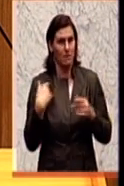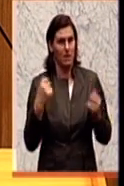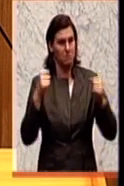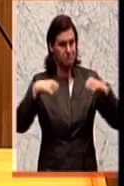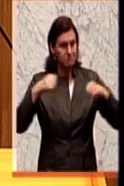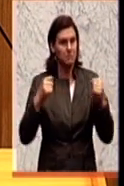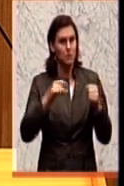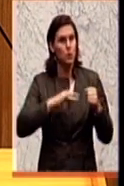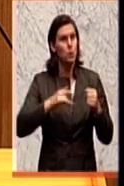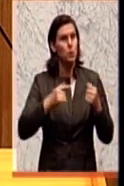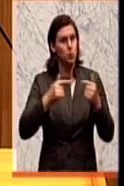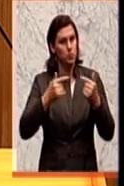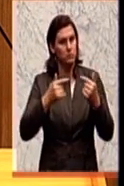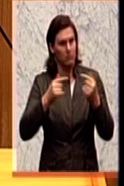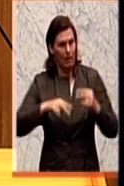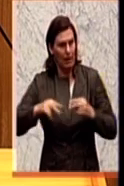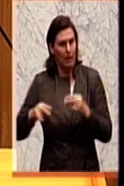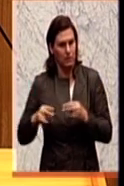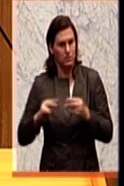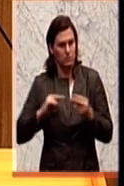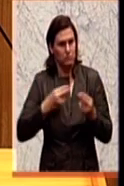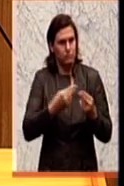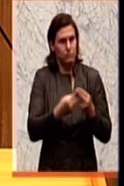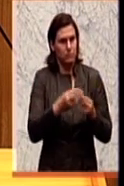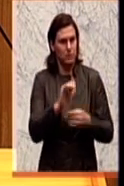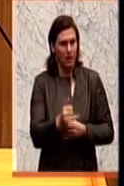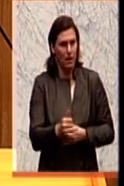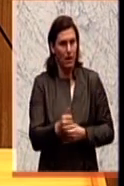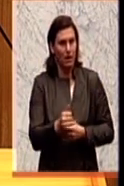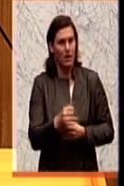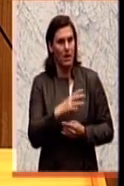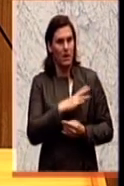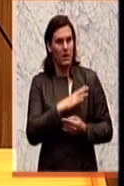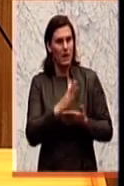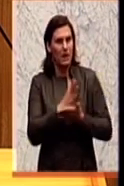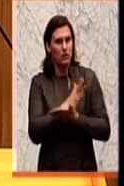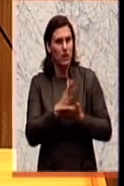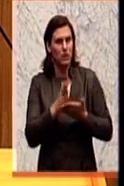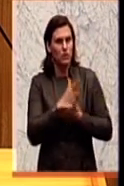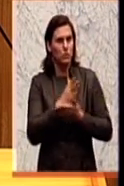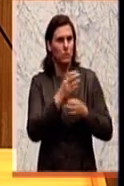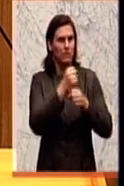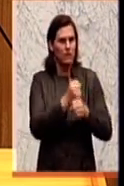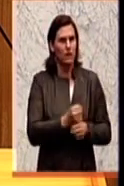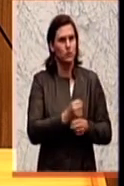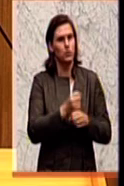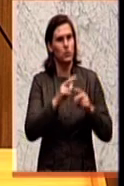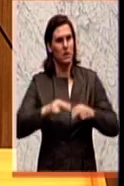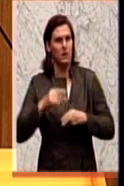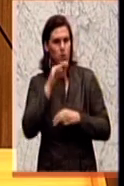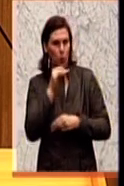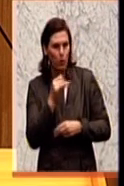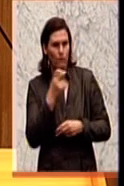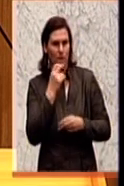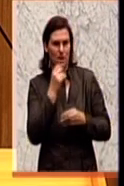grundrechtskonform ist. Natürlich möchte ich aber damit auch nicht der Entscheidung des Verfassungsgerichtshofes vorgreifen. Ich möchte aber bei der